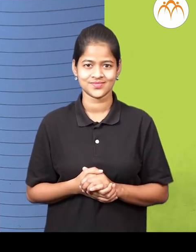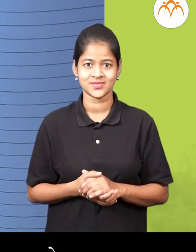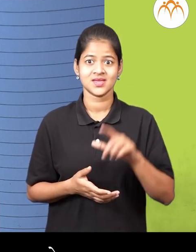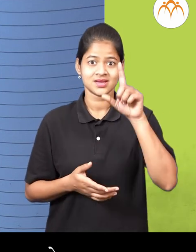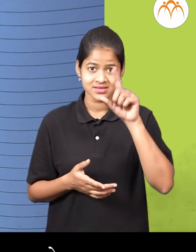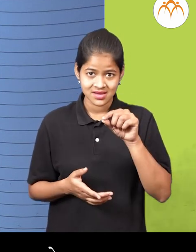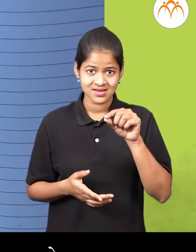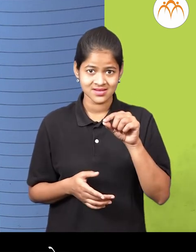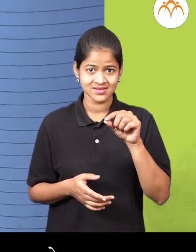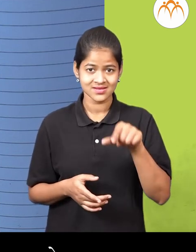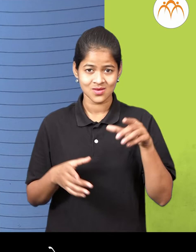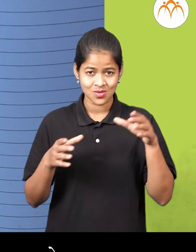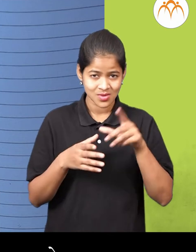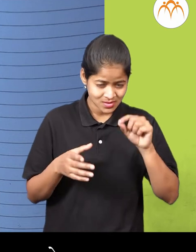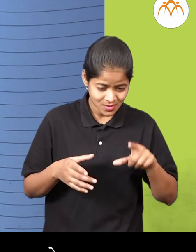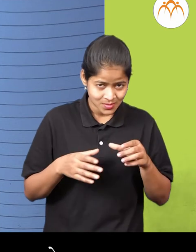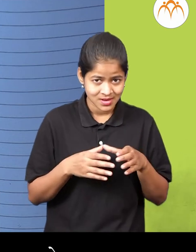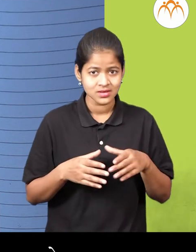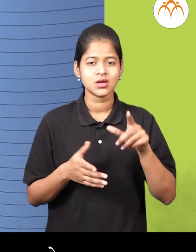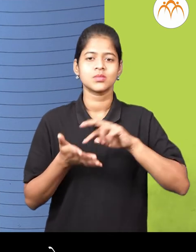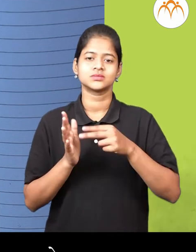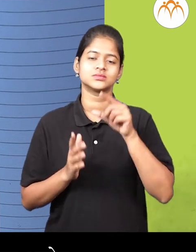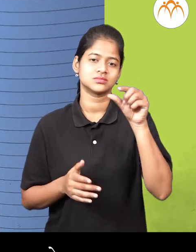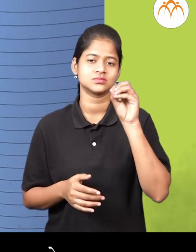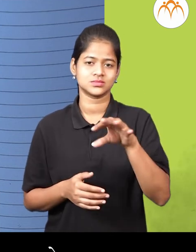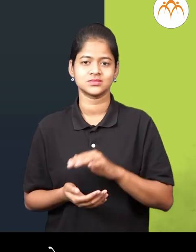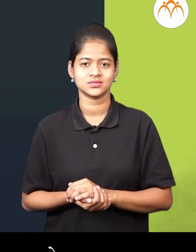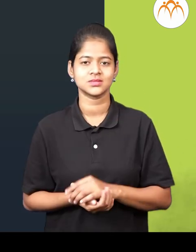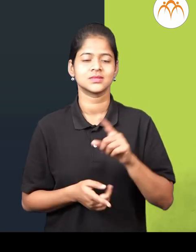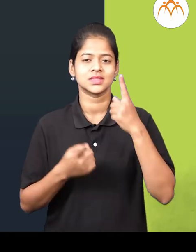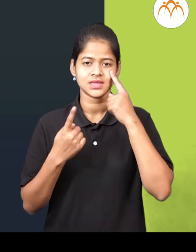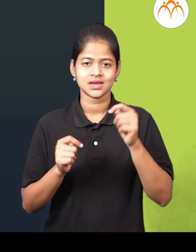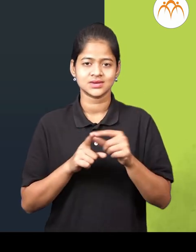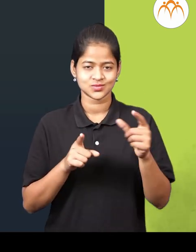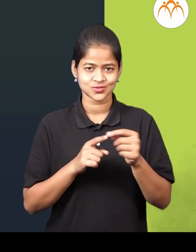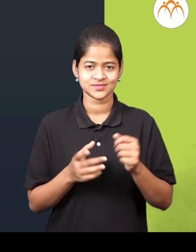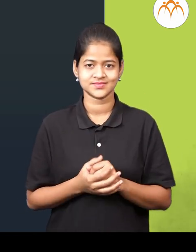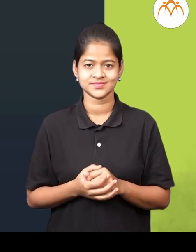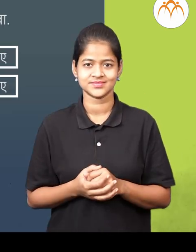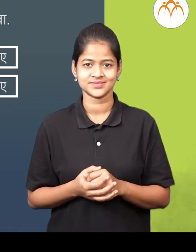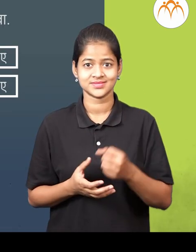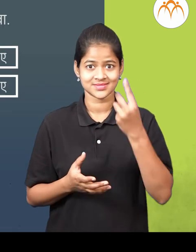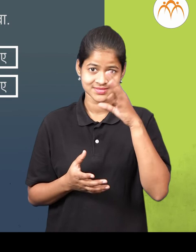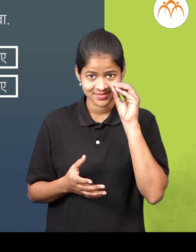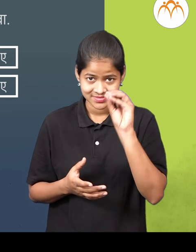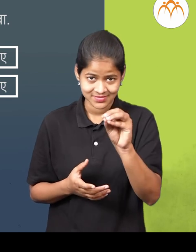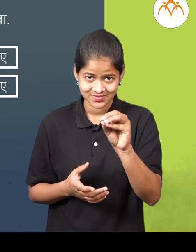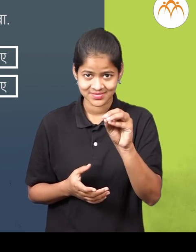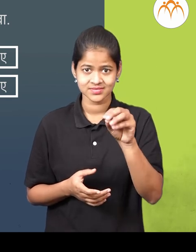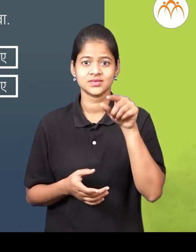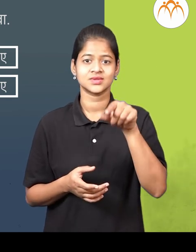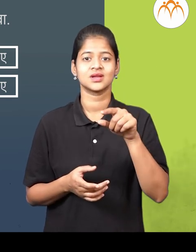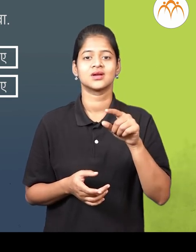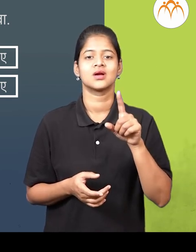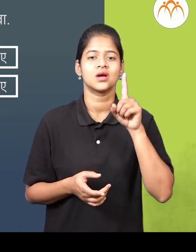दहा चा पटी तिल संख्या दशक चाहेत करूंतर पहा दिलेल्या